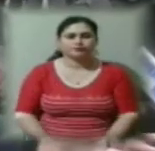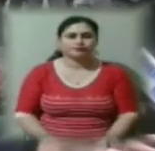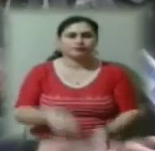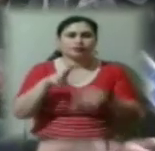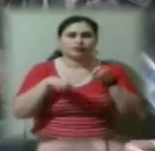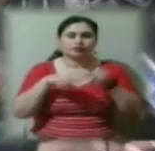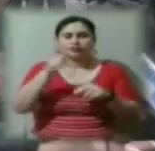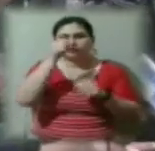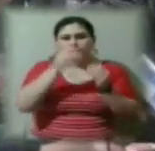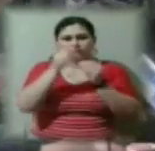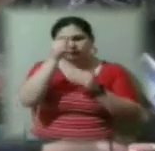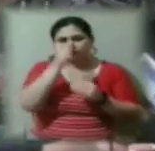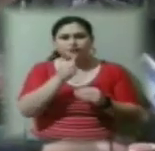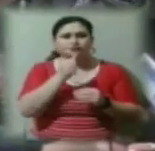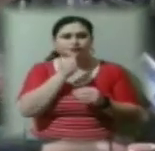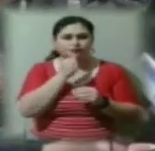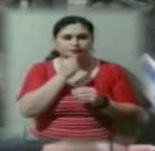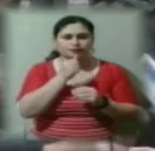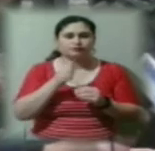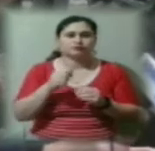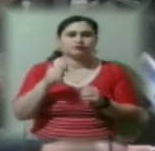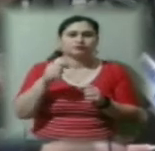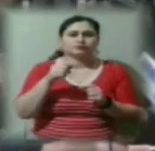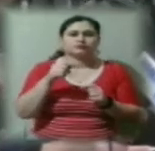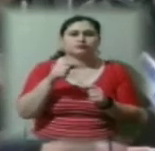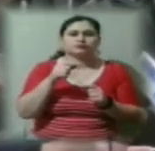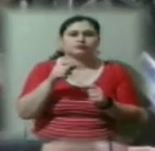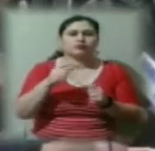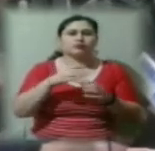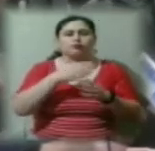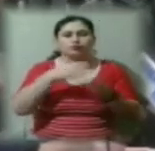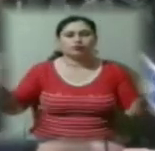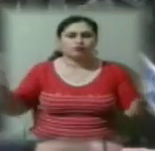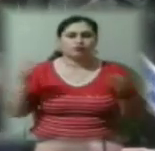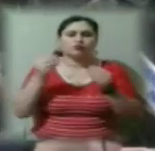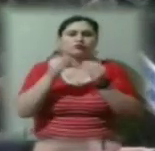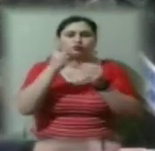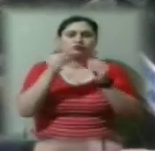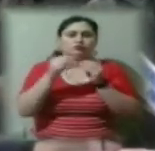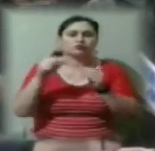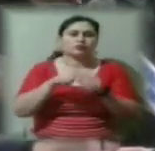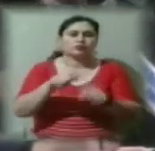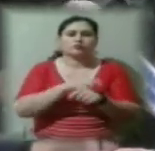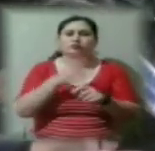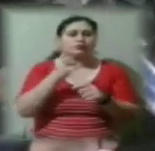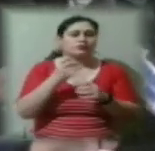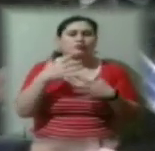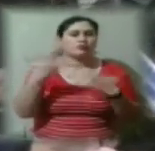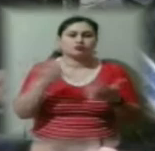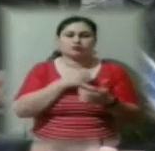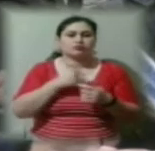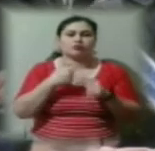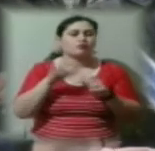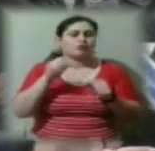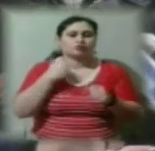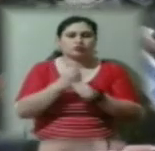Будувався цей танкер 10 місяців. Довжина корпусу 110 метрів. Це не максимальний розмір, який ми можемо робити, але ми раді і